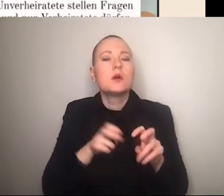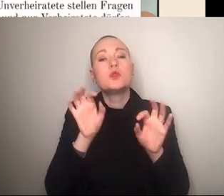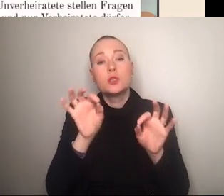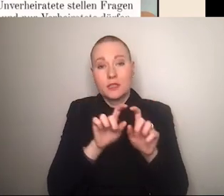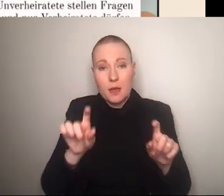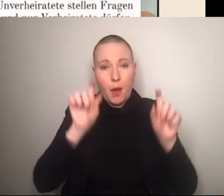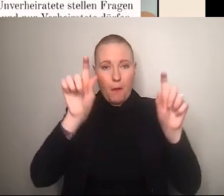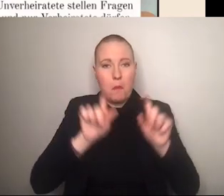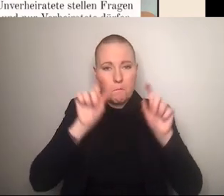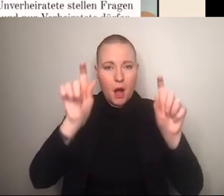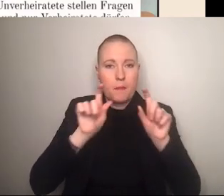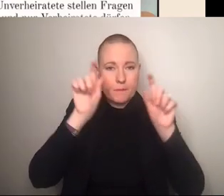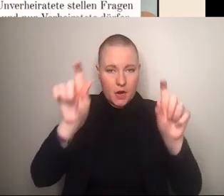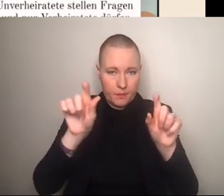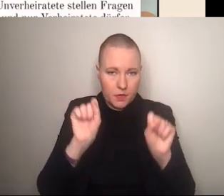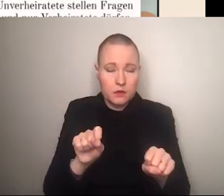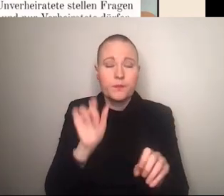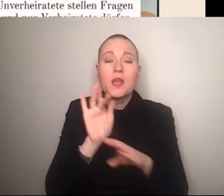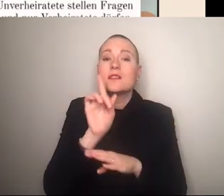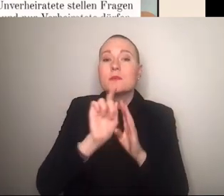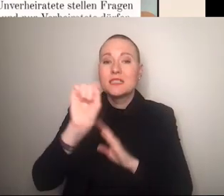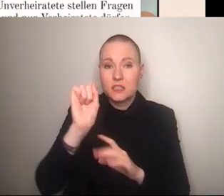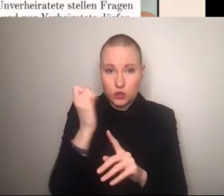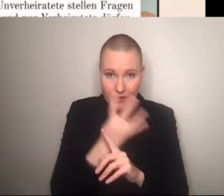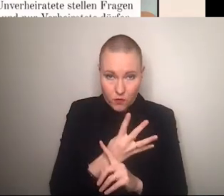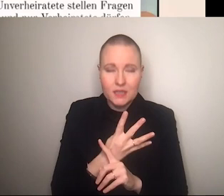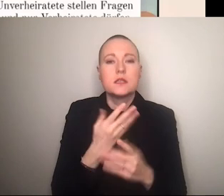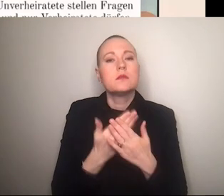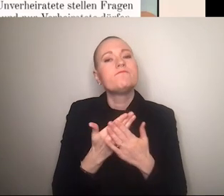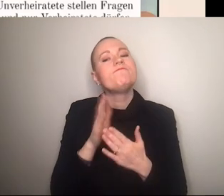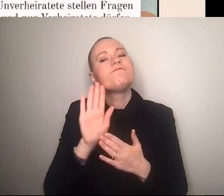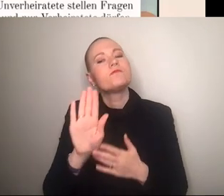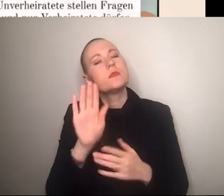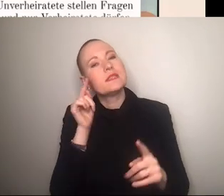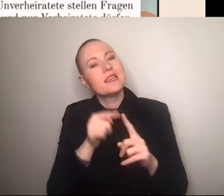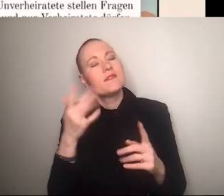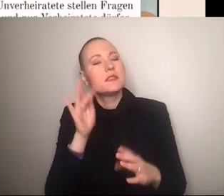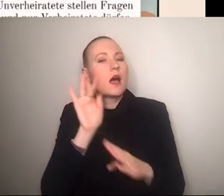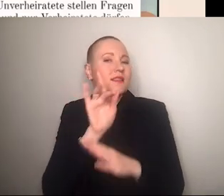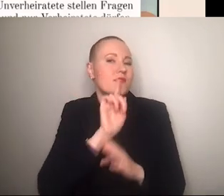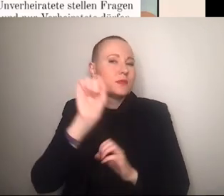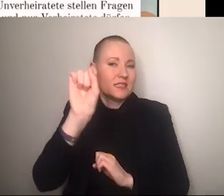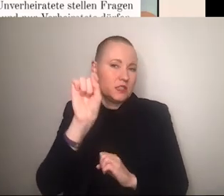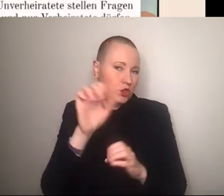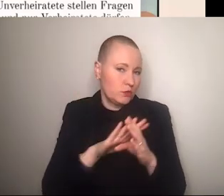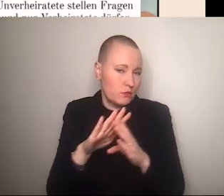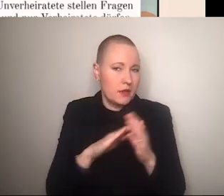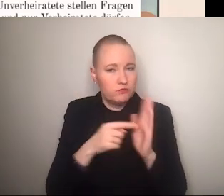und antifeministische influencerin verbreiten eben hauptsächlich antifeministische positionen